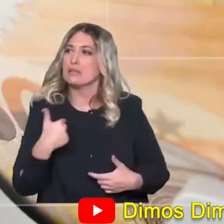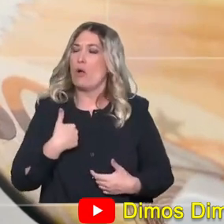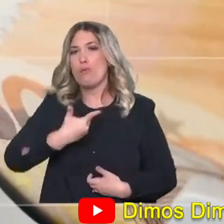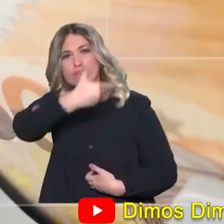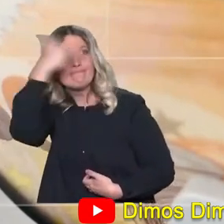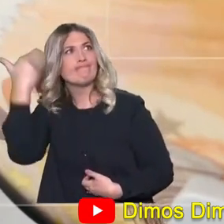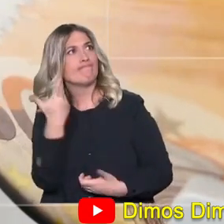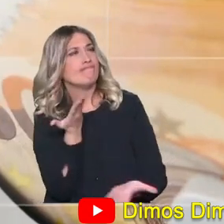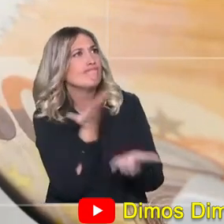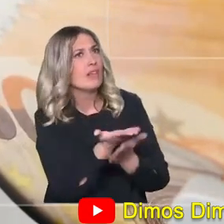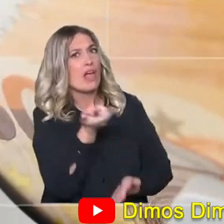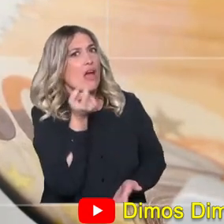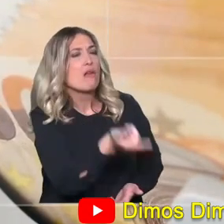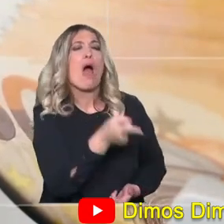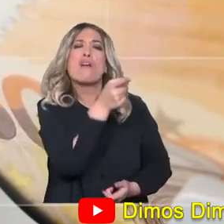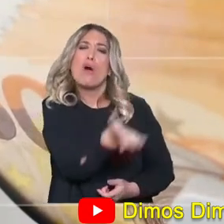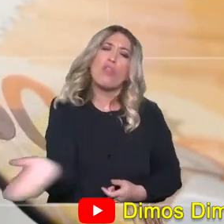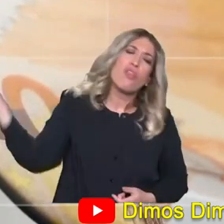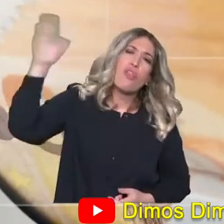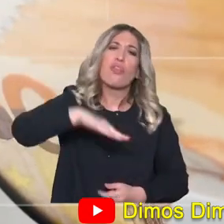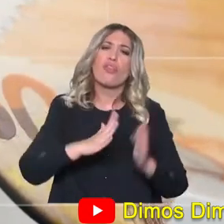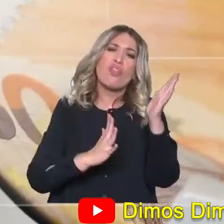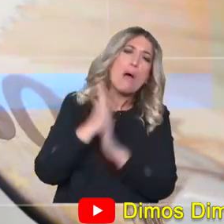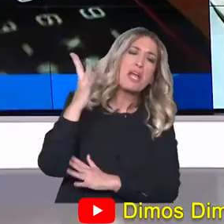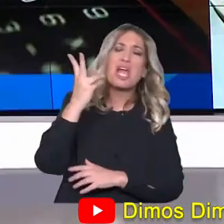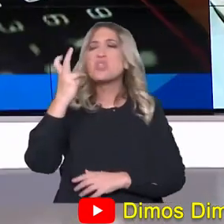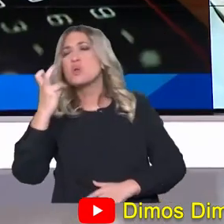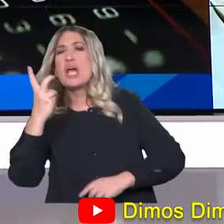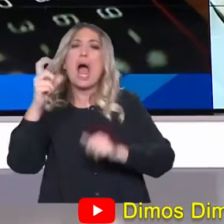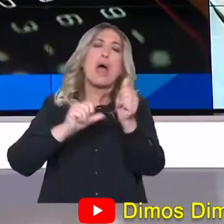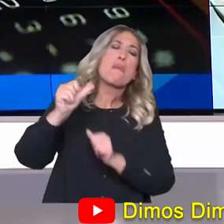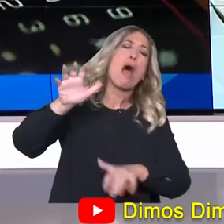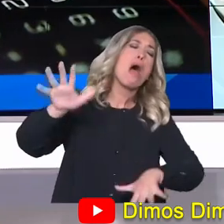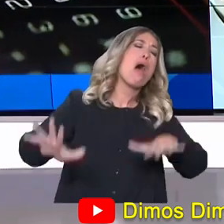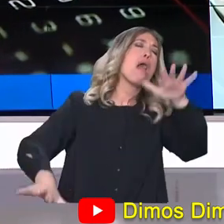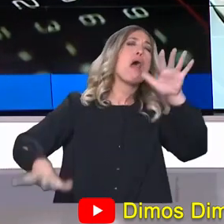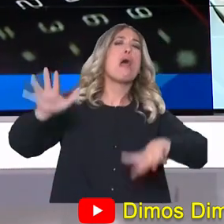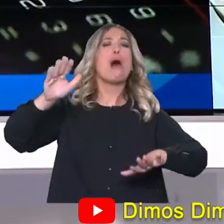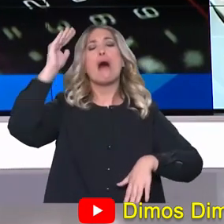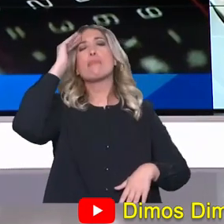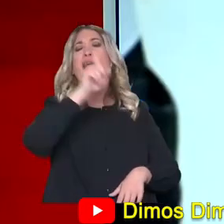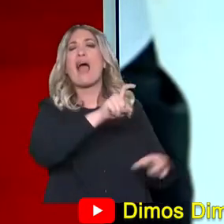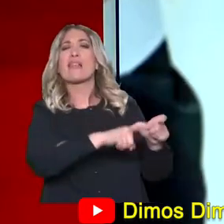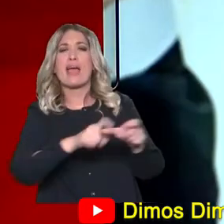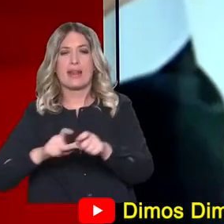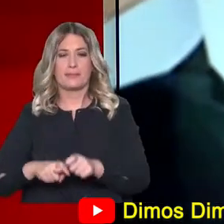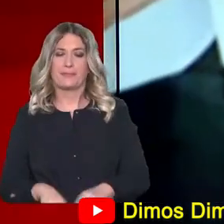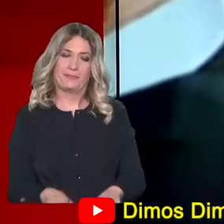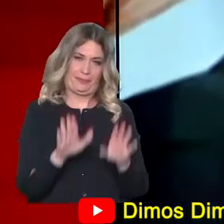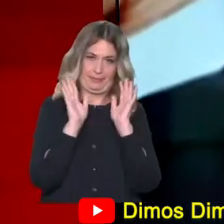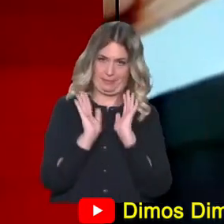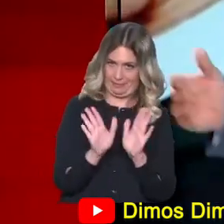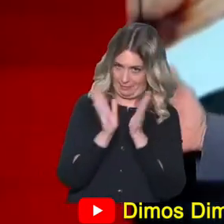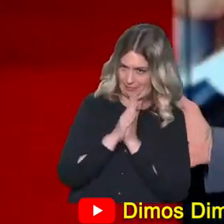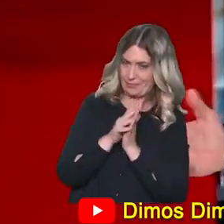Αυτό σου απαντάνε σε 15, σε 20, σε ένα μήνα, εξαρτάται από την περίπτωση και από την εταιρεία. Για να πάρετε δάνειο τώρα, από